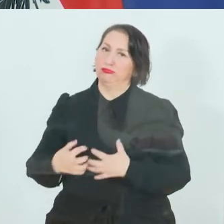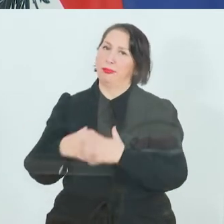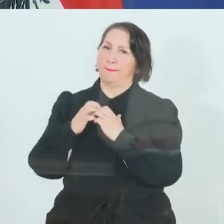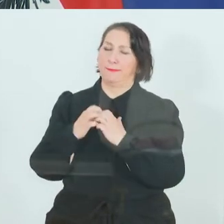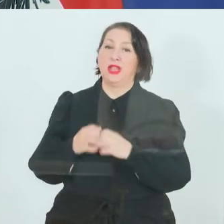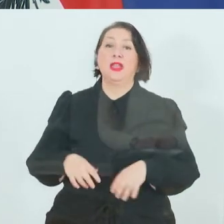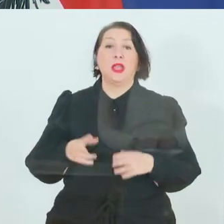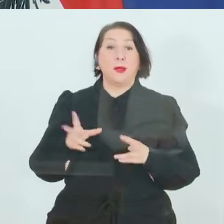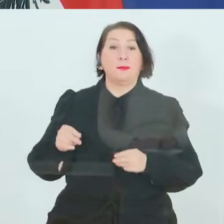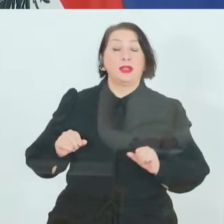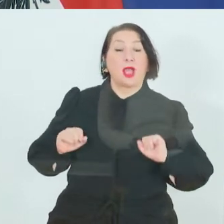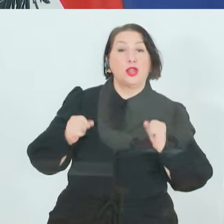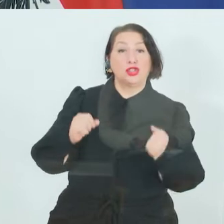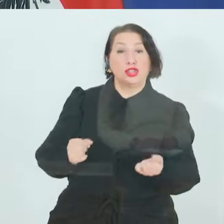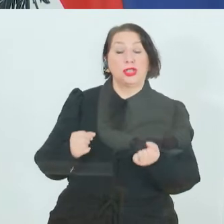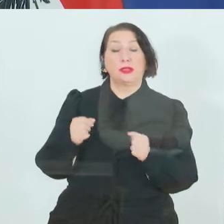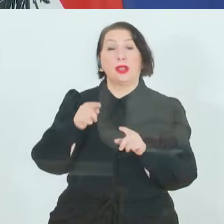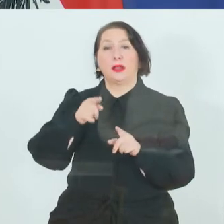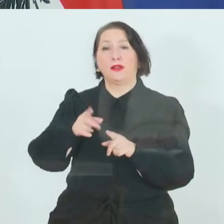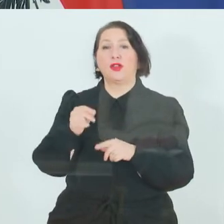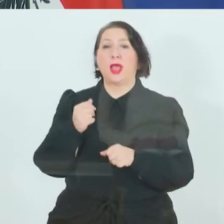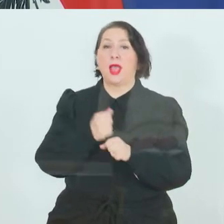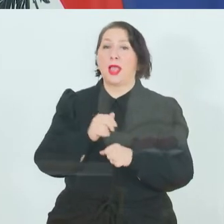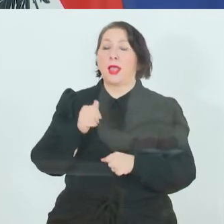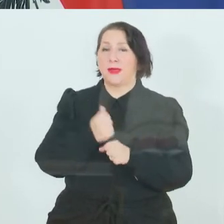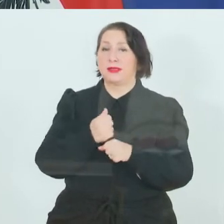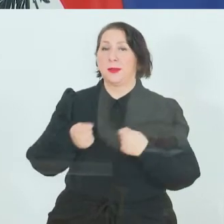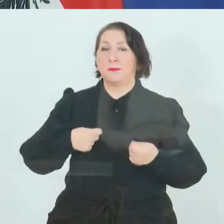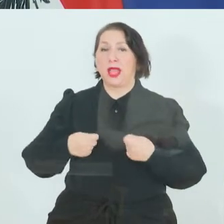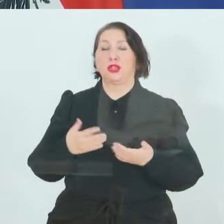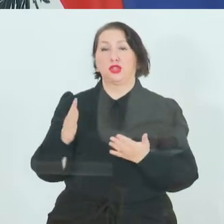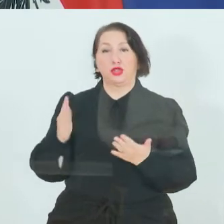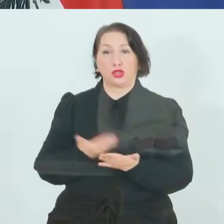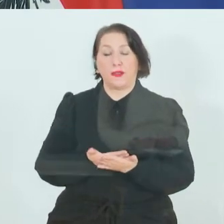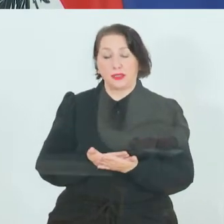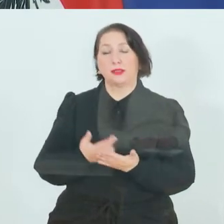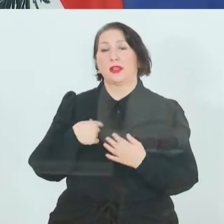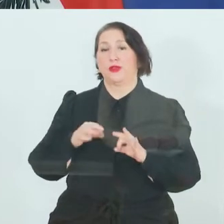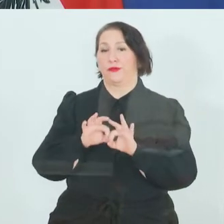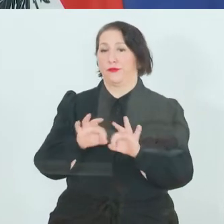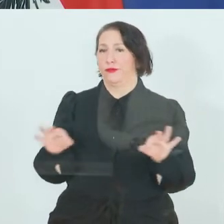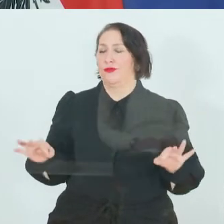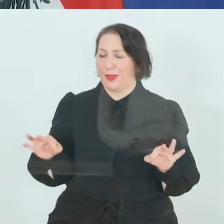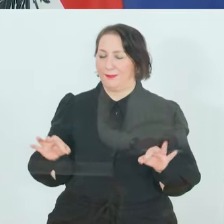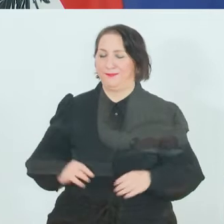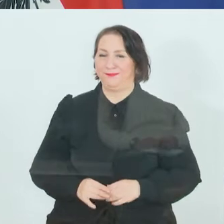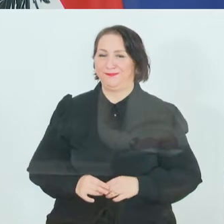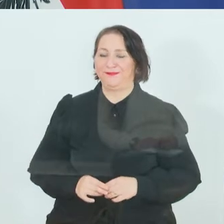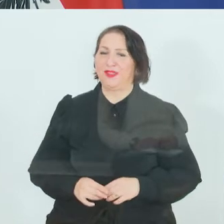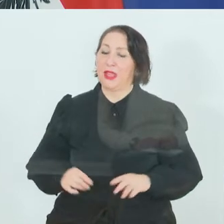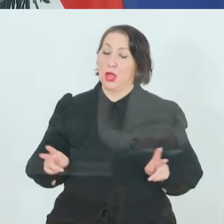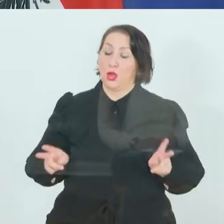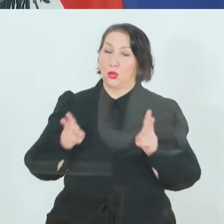engagierten Mitarbeiterinnen und Mitarbeitern des Arbeitsmarktservices sind wir für Sie da. Ich möchte nun kurz zu den